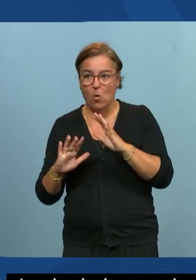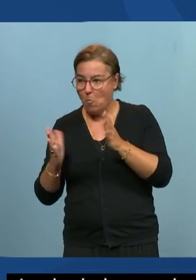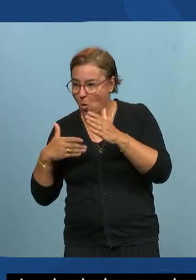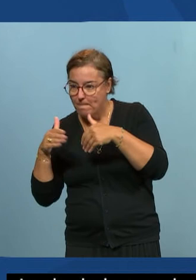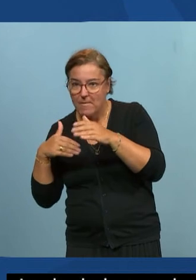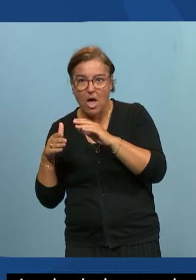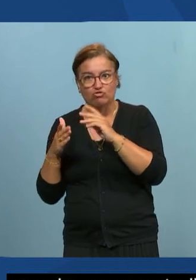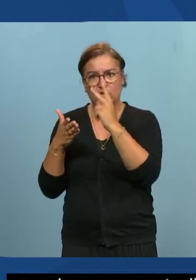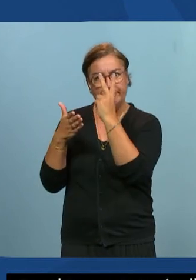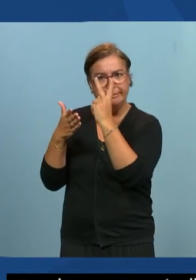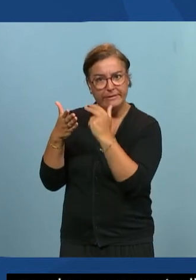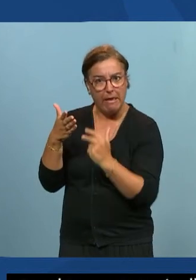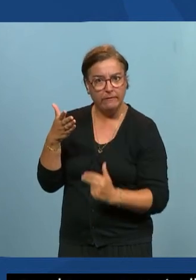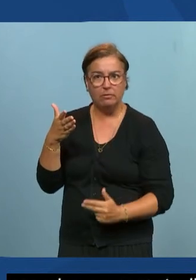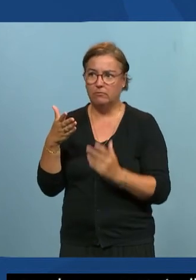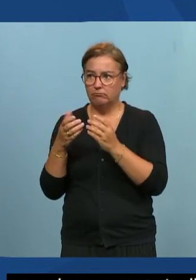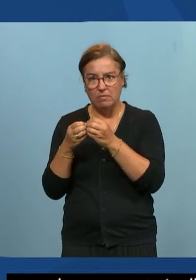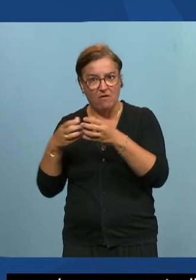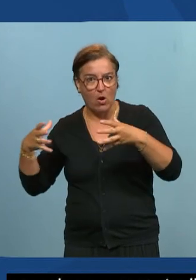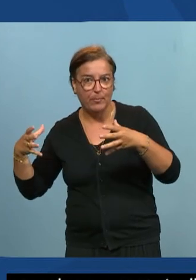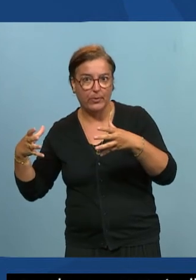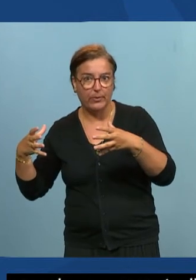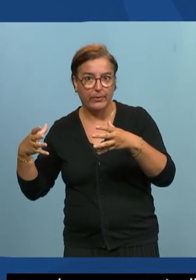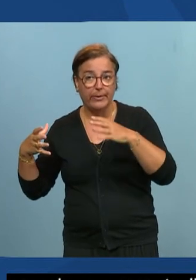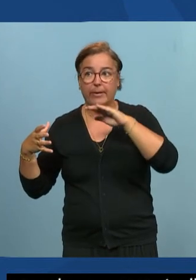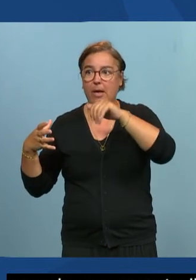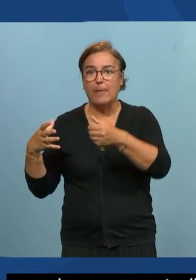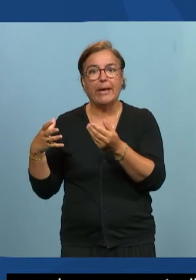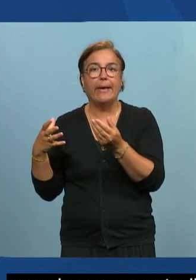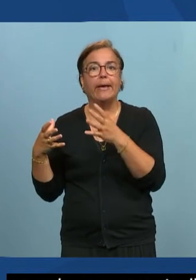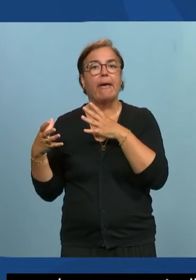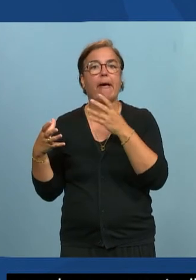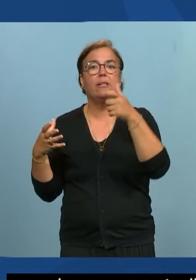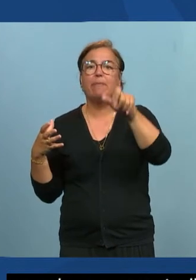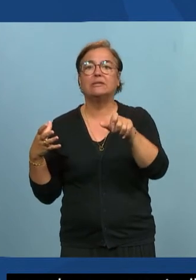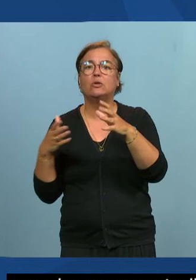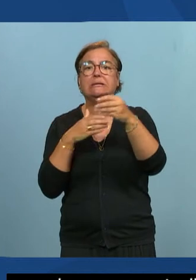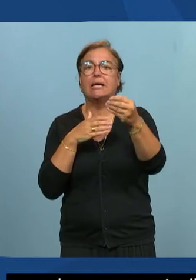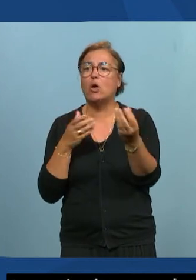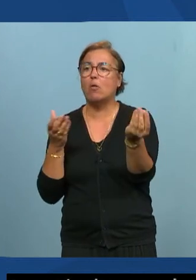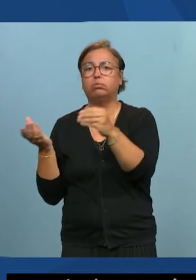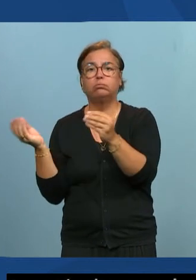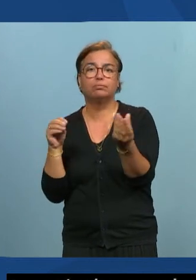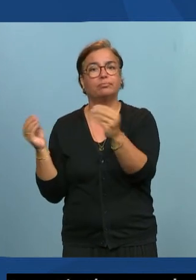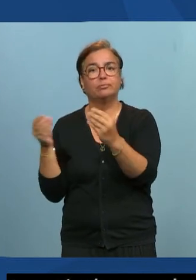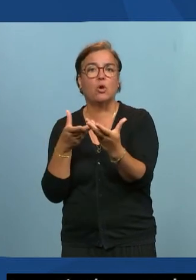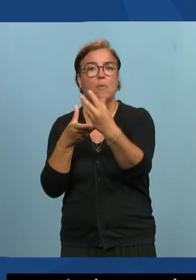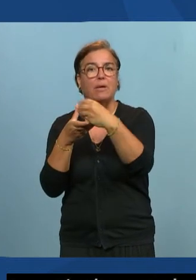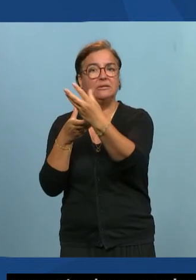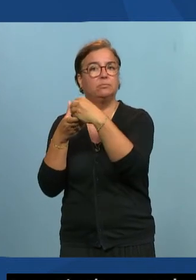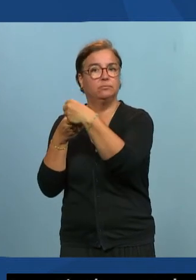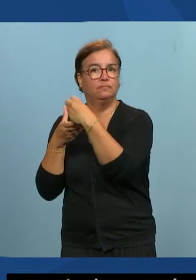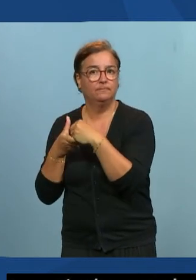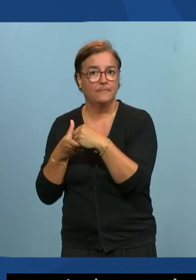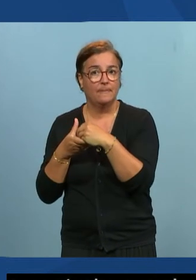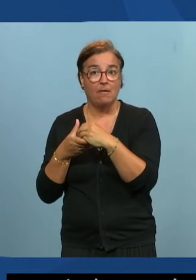le designer on va le développer et puis ensuite ce qui va être alimenté par des contributeurs des contributrices globalement effectivement